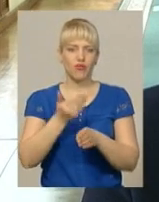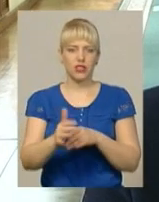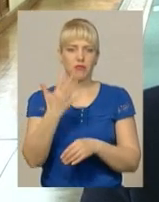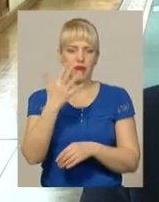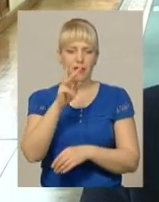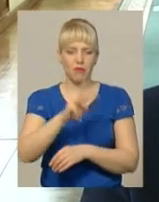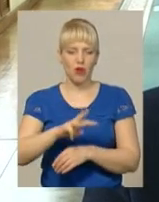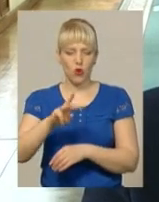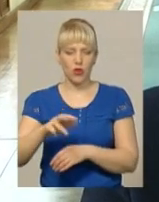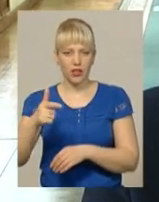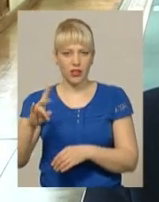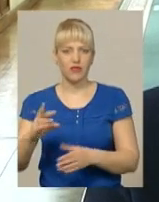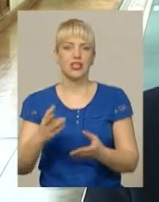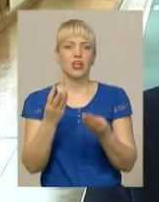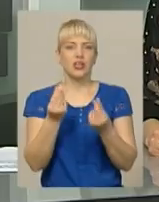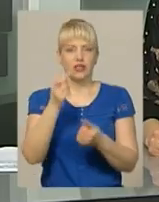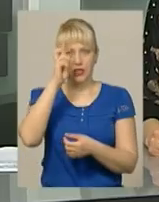за рахунок коштів міського бюджету.